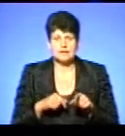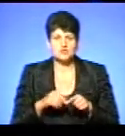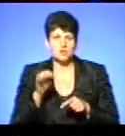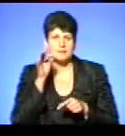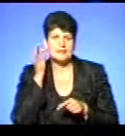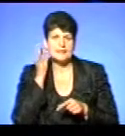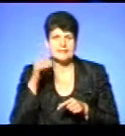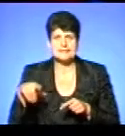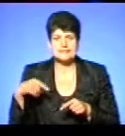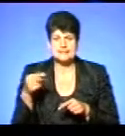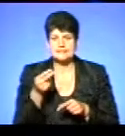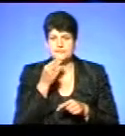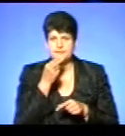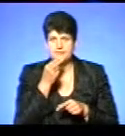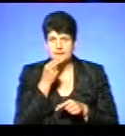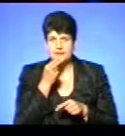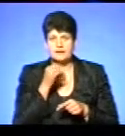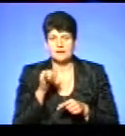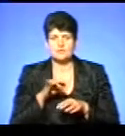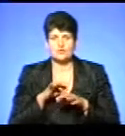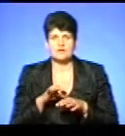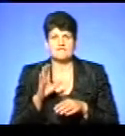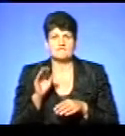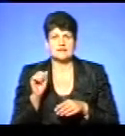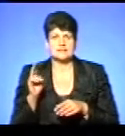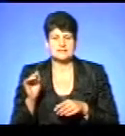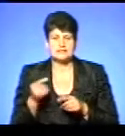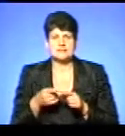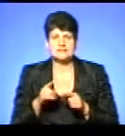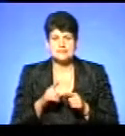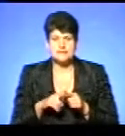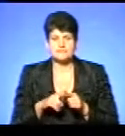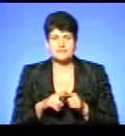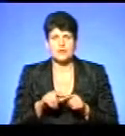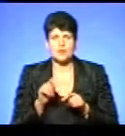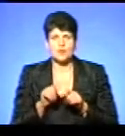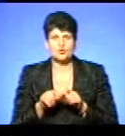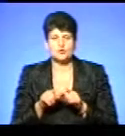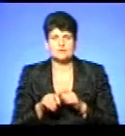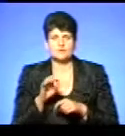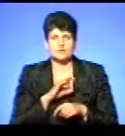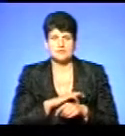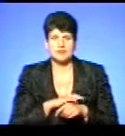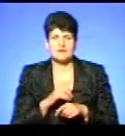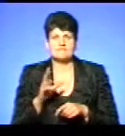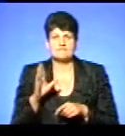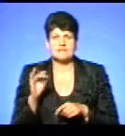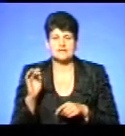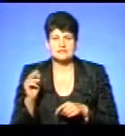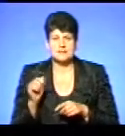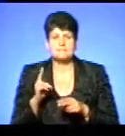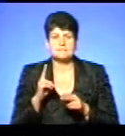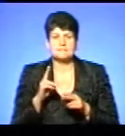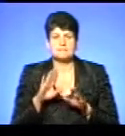споживали і таким чином проводилися її вакцинації. Це є контроль за використанням вакцини. Через місяць після завершення